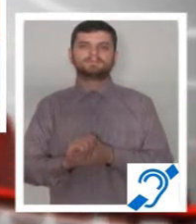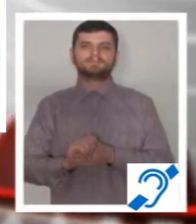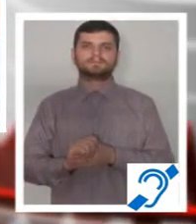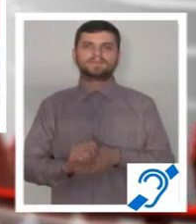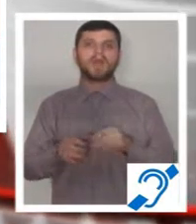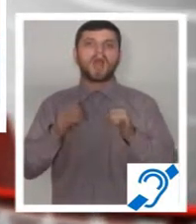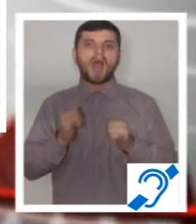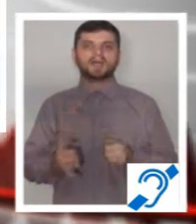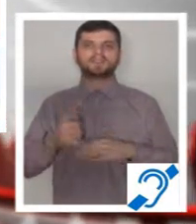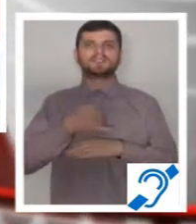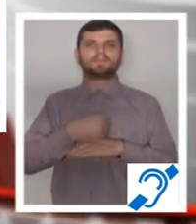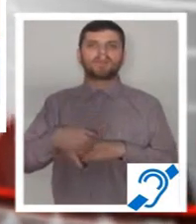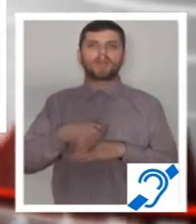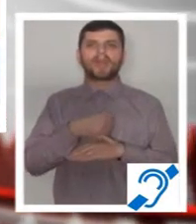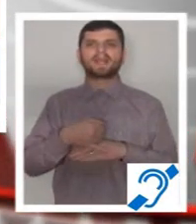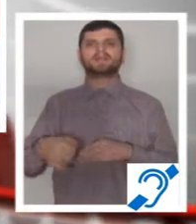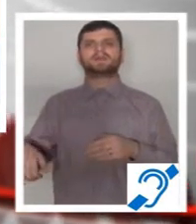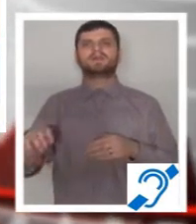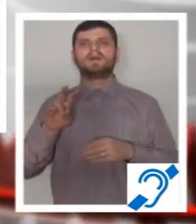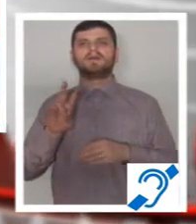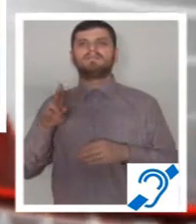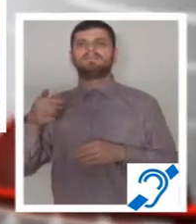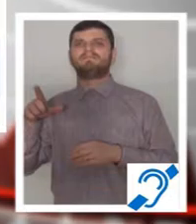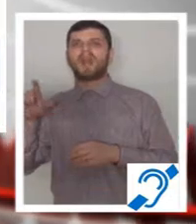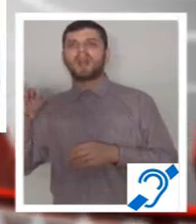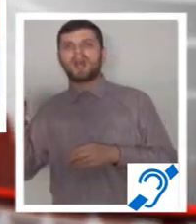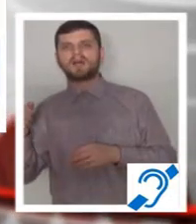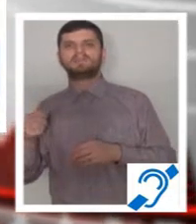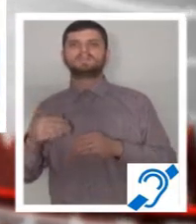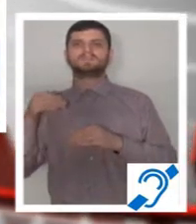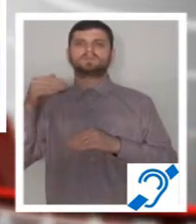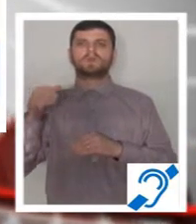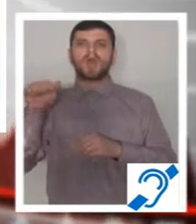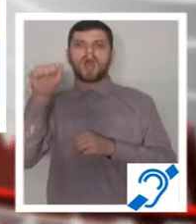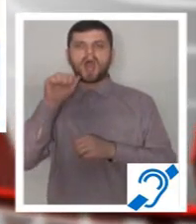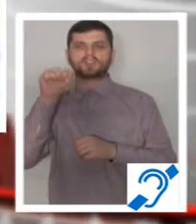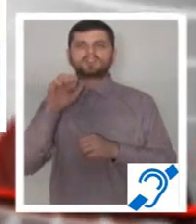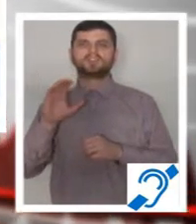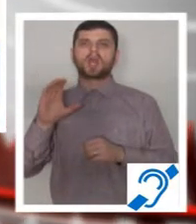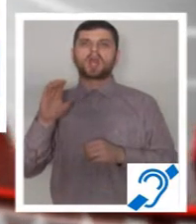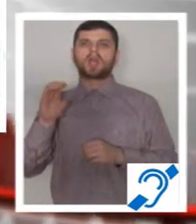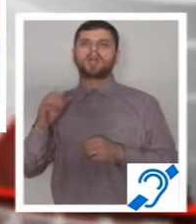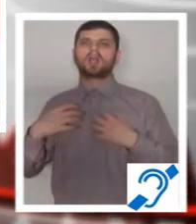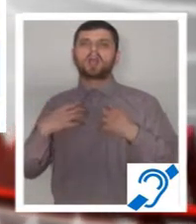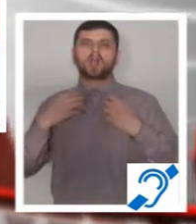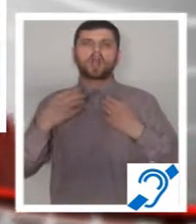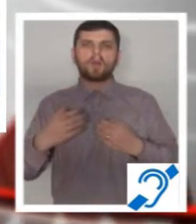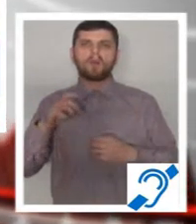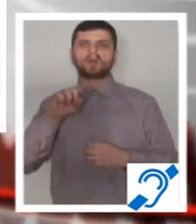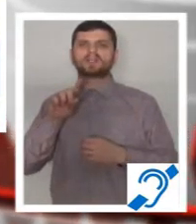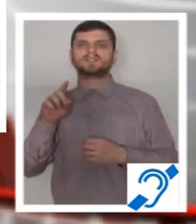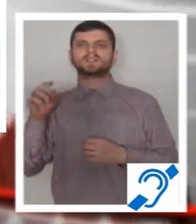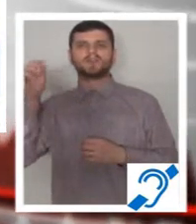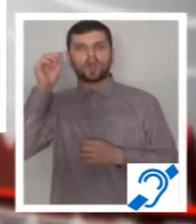Astăzi, proiectul intitulat Valea Superioară a Argeșului Comor din Lada de Zestre a ajuns la final. Locuitorii comunelor Albești,